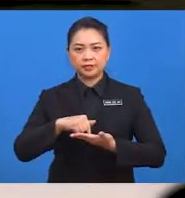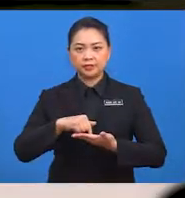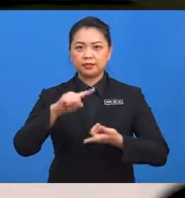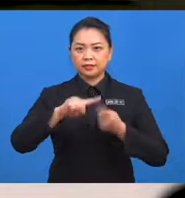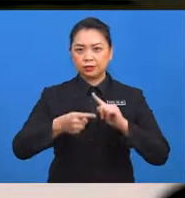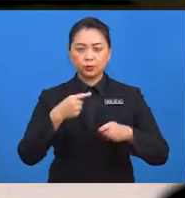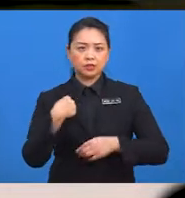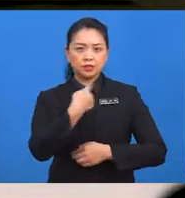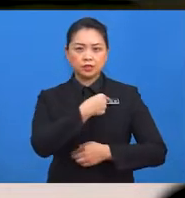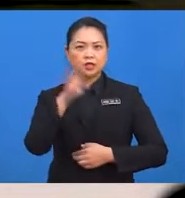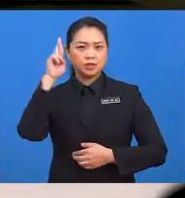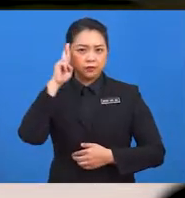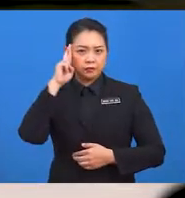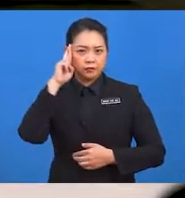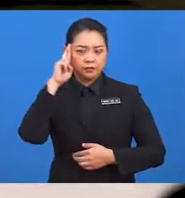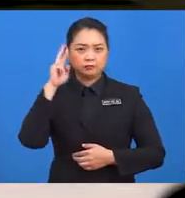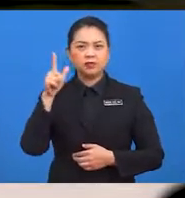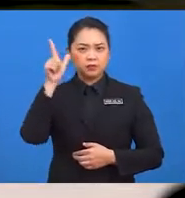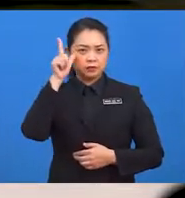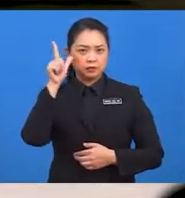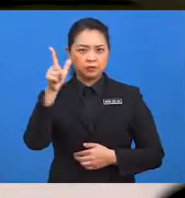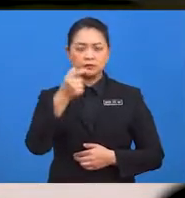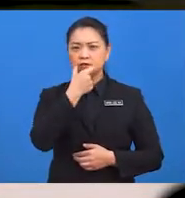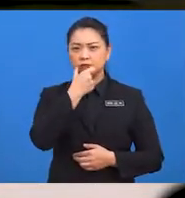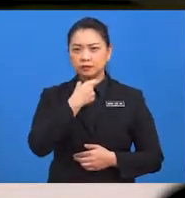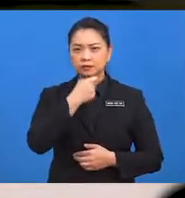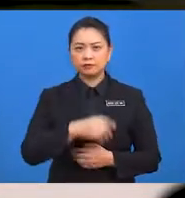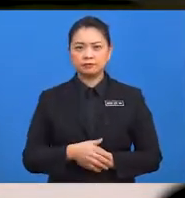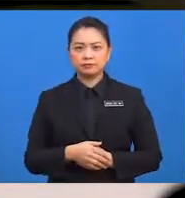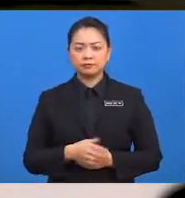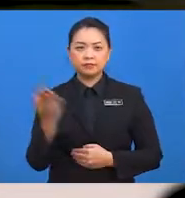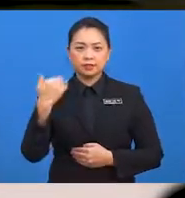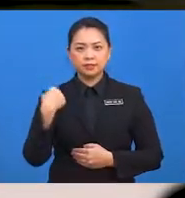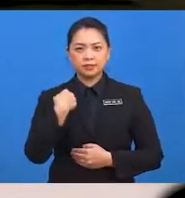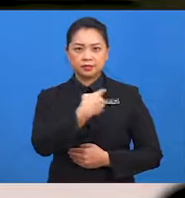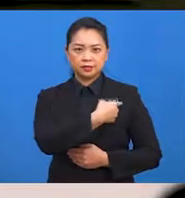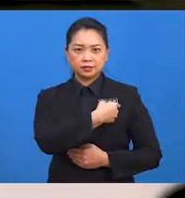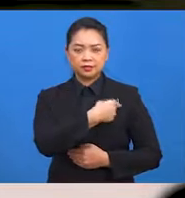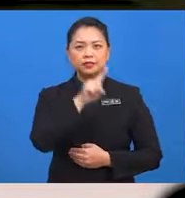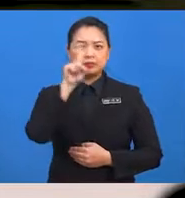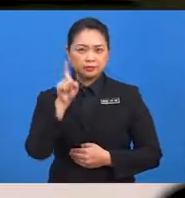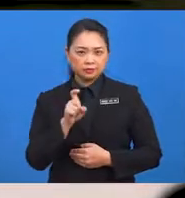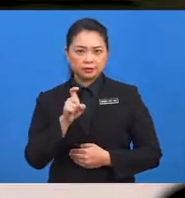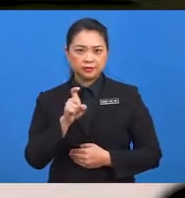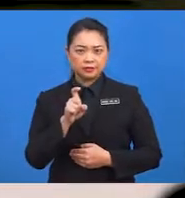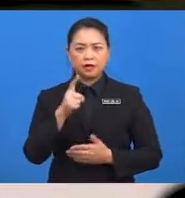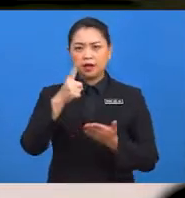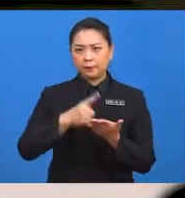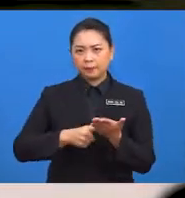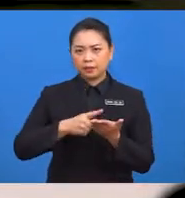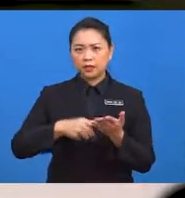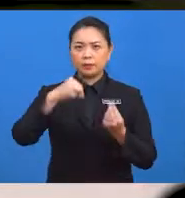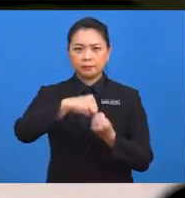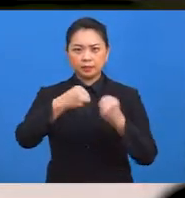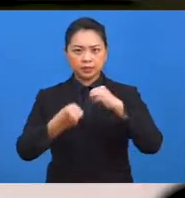Tuan kita, Rafi, kelihatan sedih. Marilah kita bertanyakan apakah